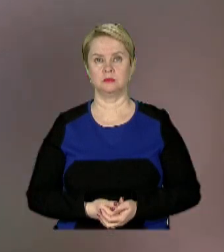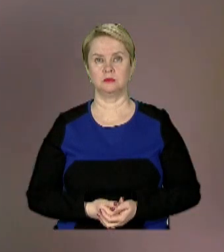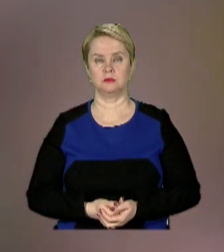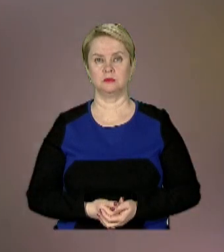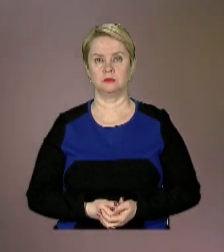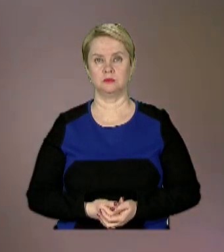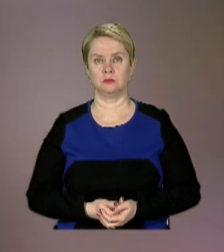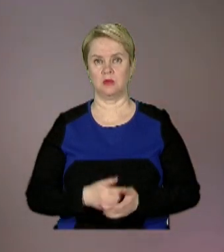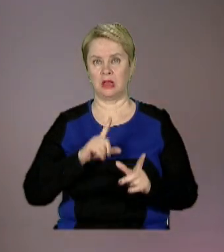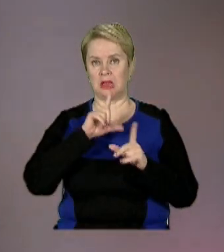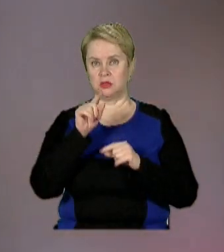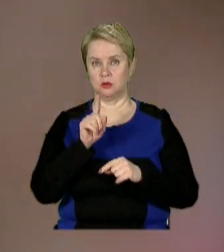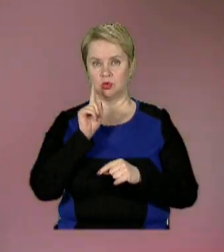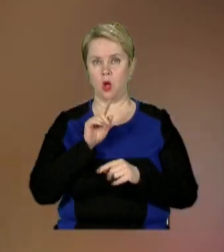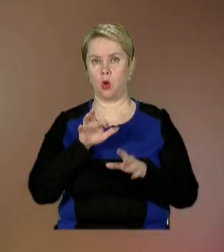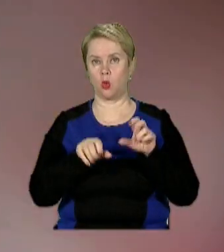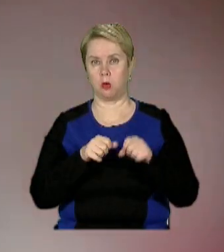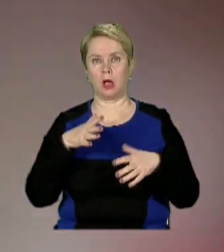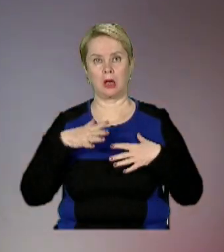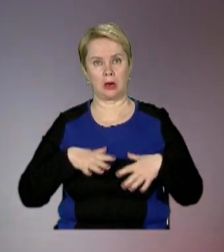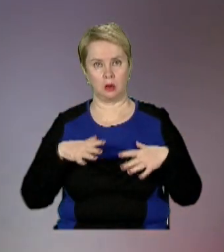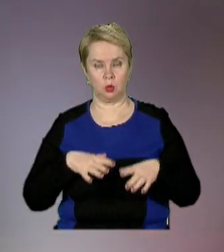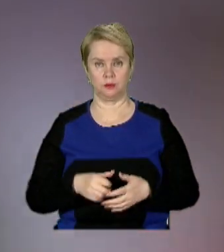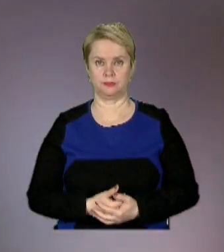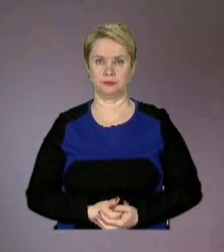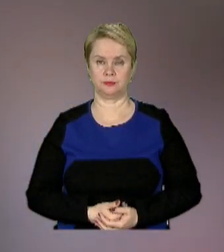Їздить до тимчасово окупованого Криму.